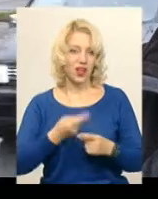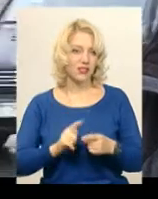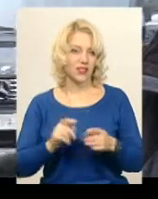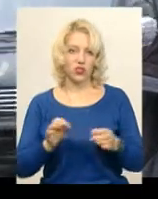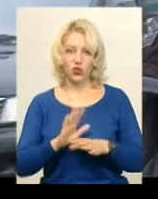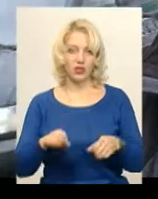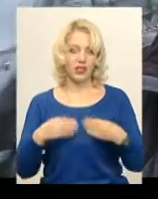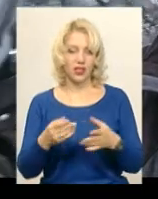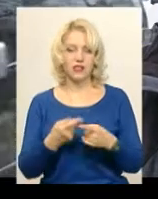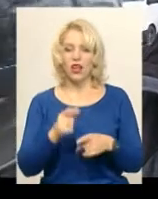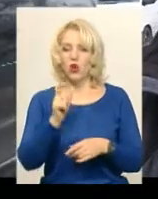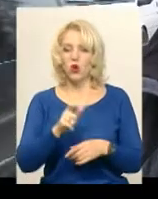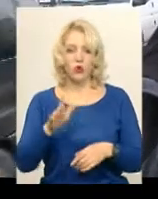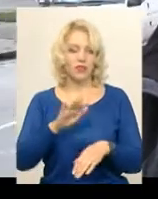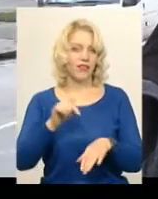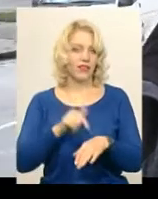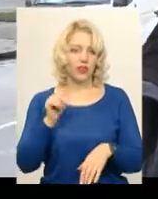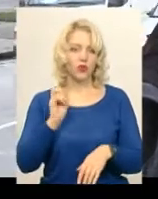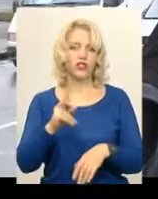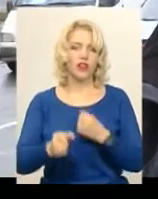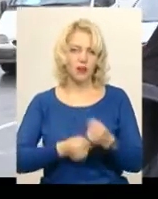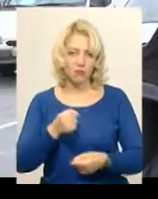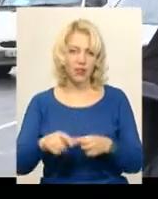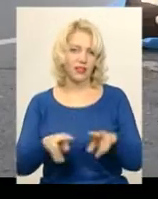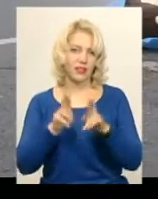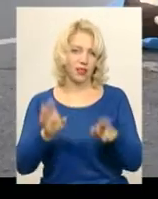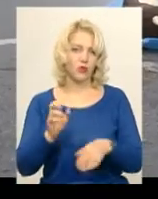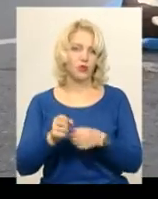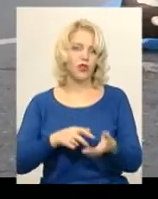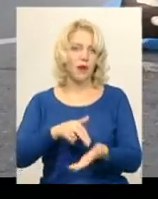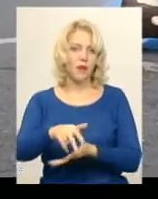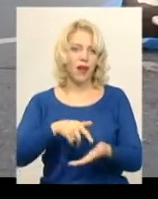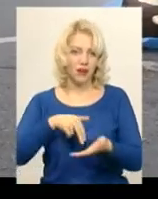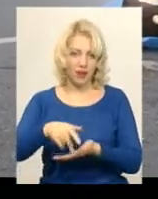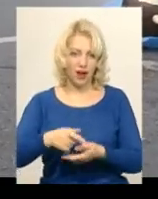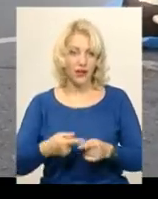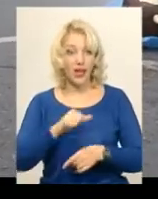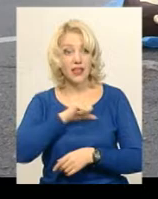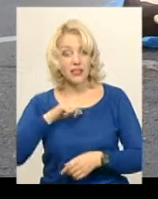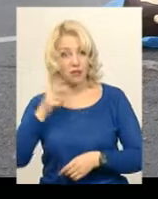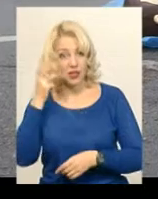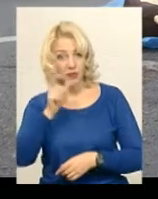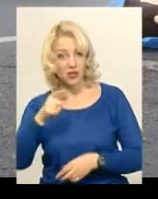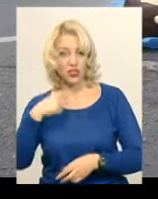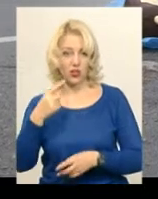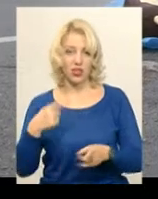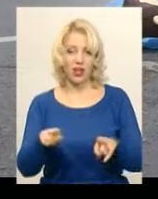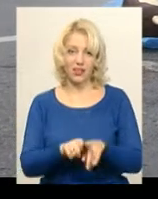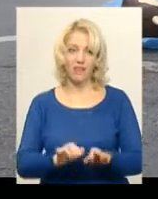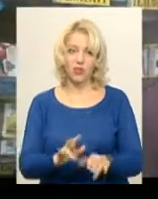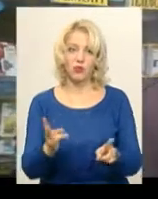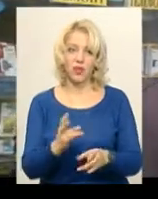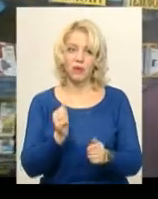дасть. Вони ніяк не відреагують і як бігали, так і будуть перебігати». Самі ж хмельничани кажуть, такі флешмоби потрібно проводити